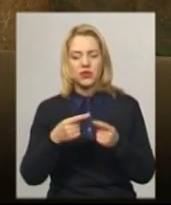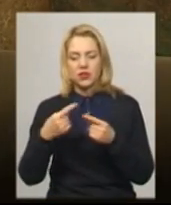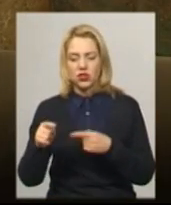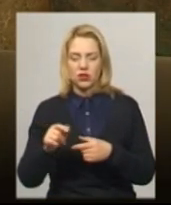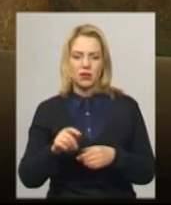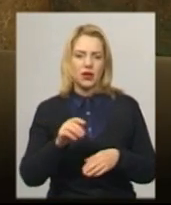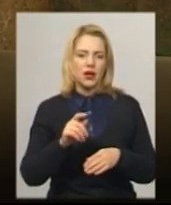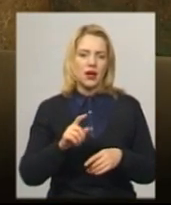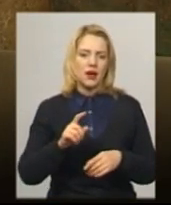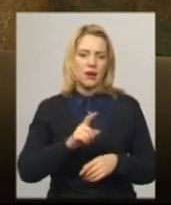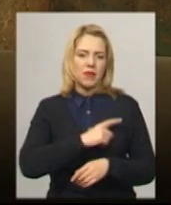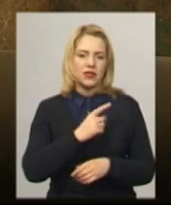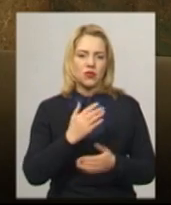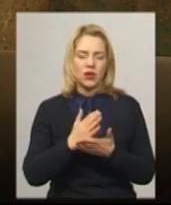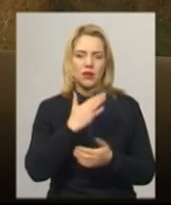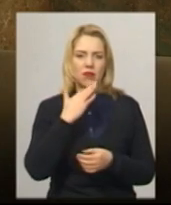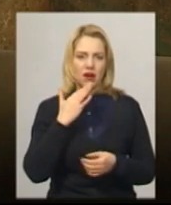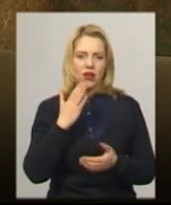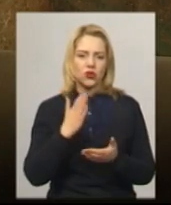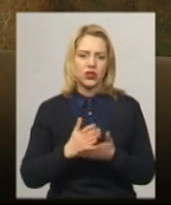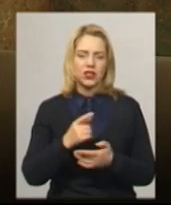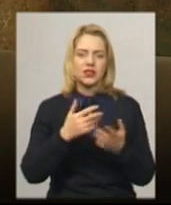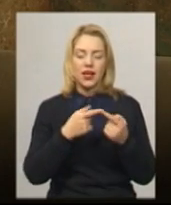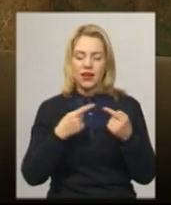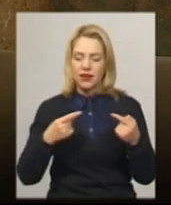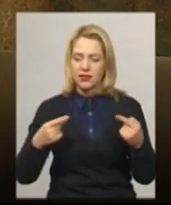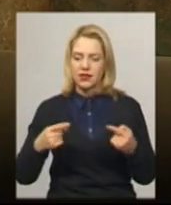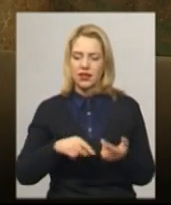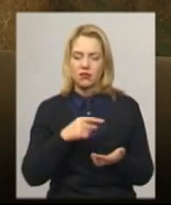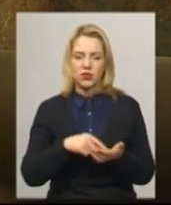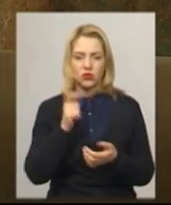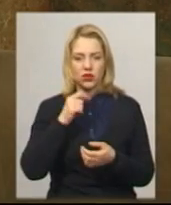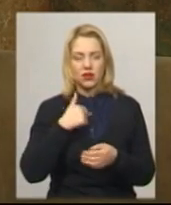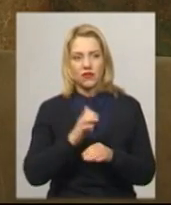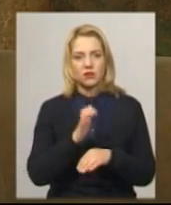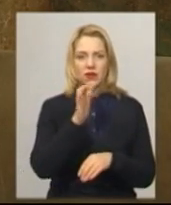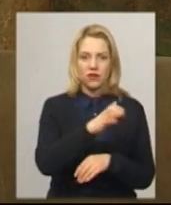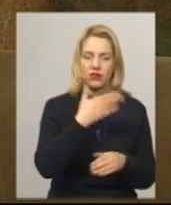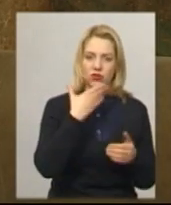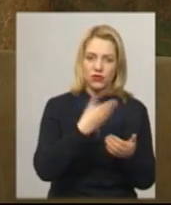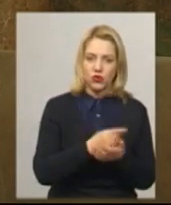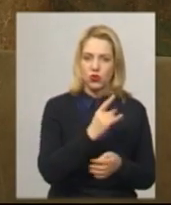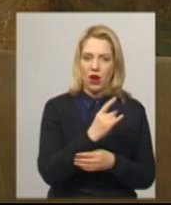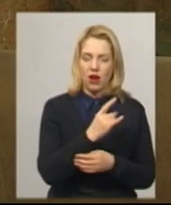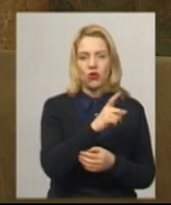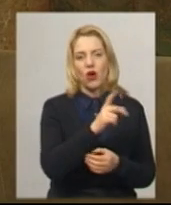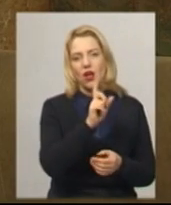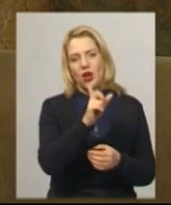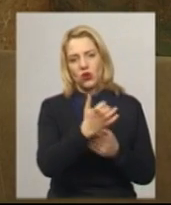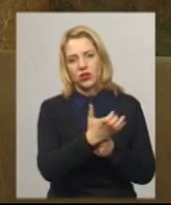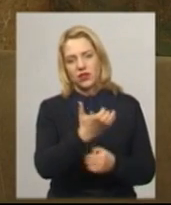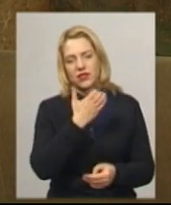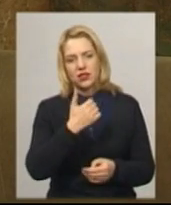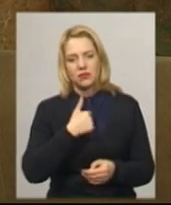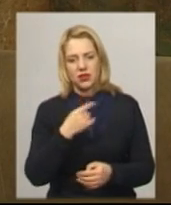подарунками. В мене дуже багато з різних міст України є такі, що я відправляю свою роботу, а людина з якогось міста відправляє